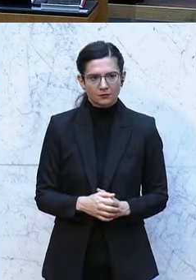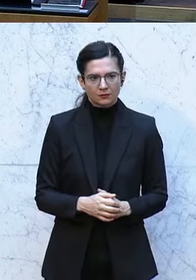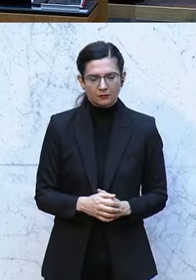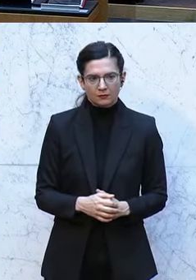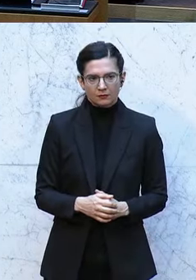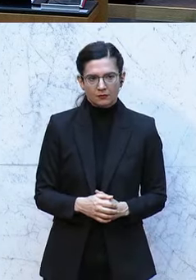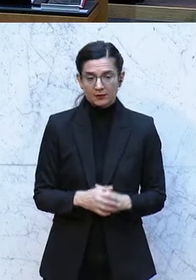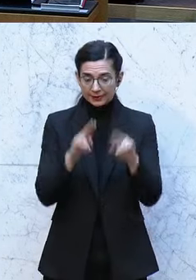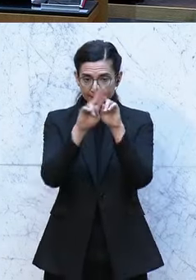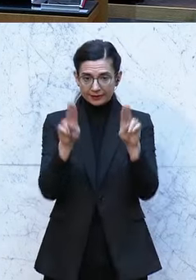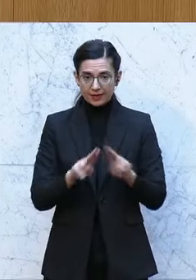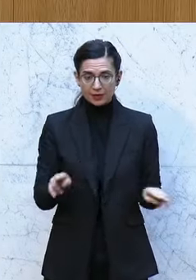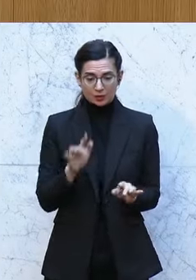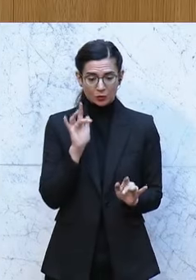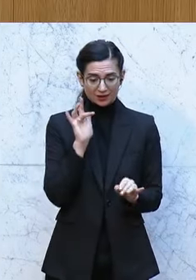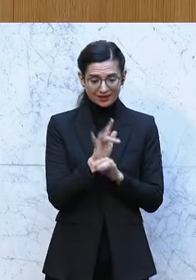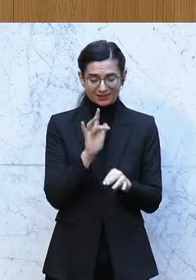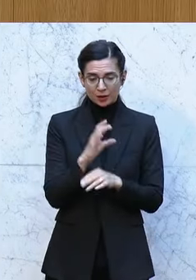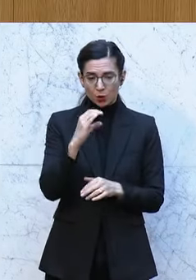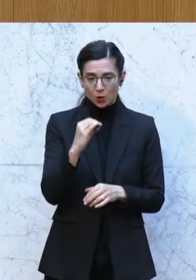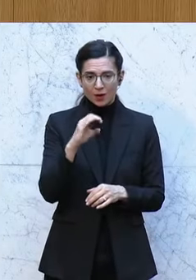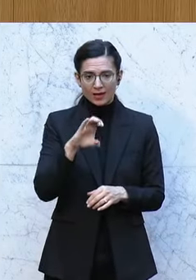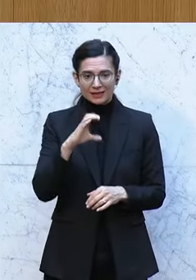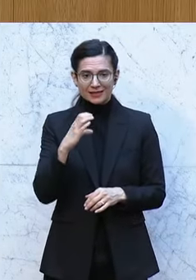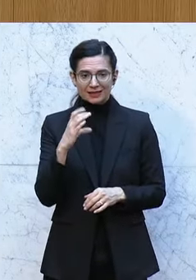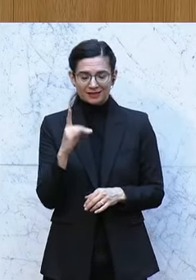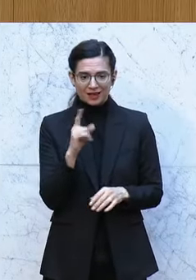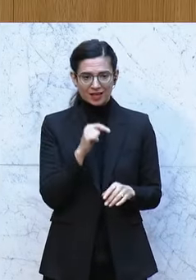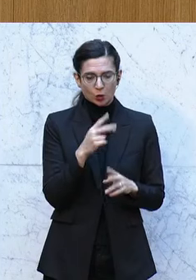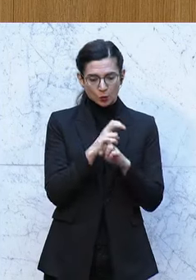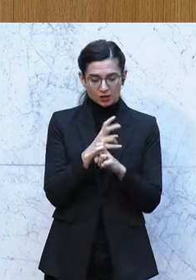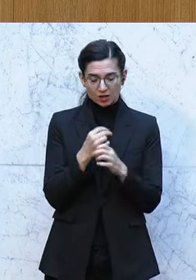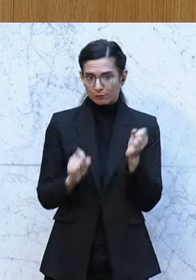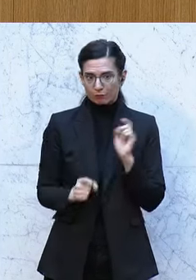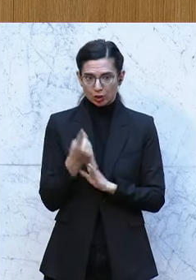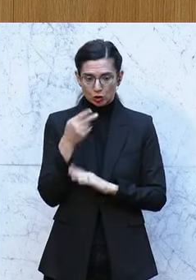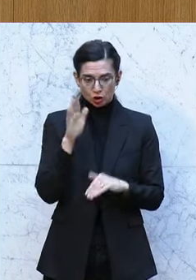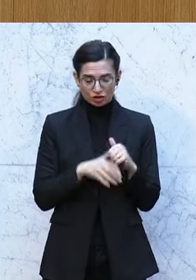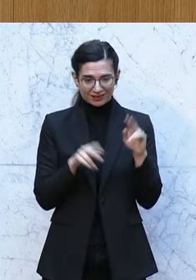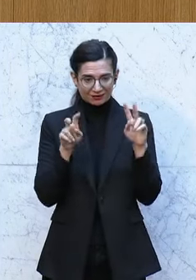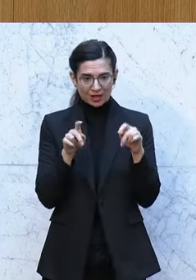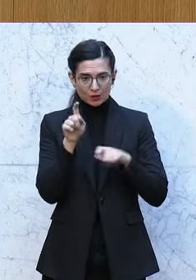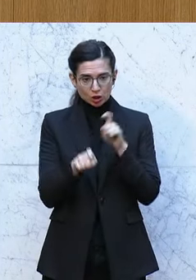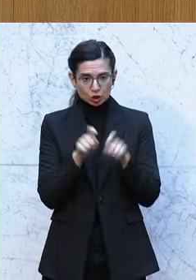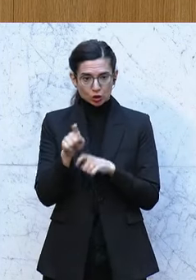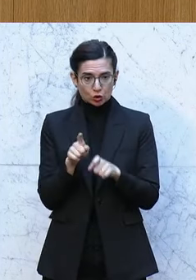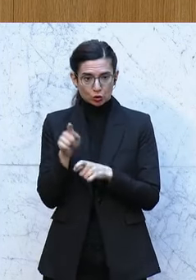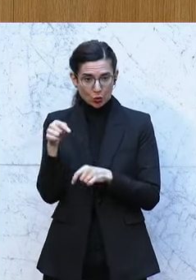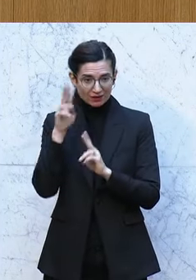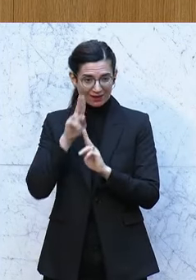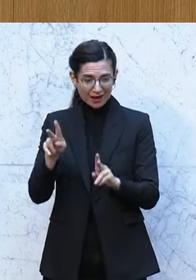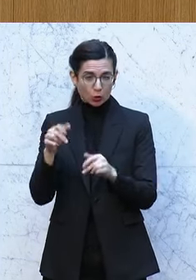Aufgrund internationaler Kritik der OECD, dass Österreich besonders schlecht wäre, bei der Besteuerung von Superreichen hat die